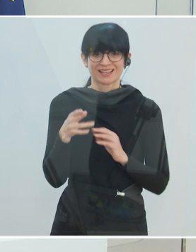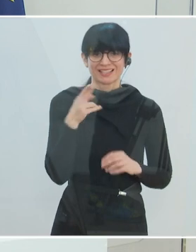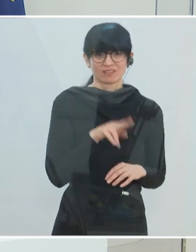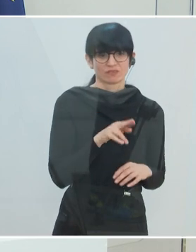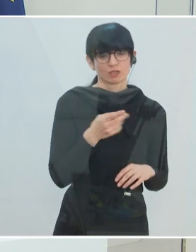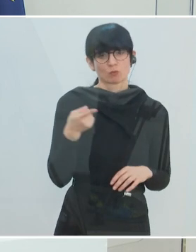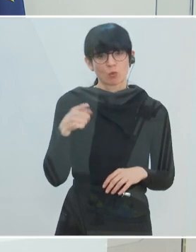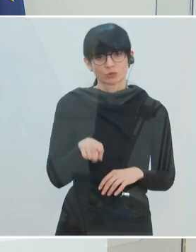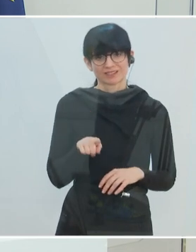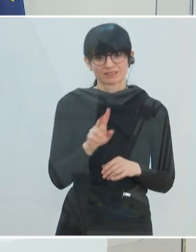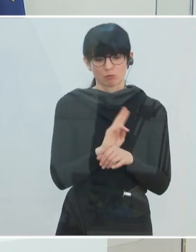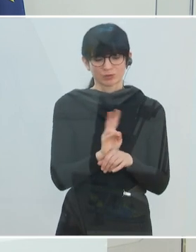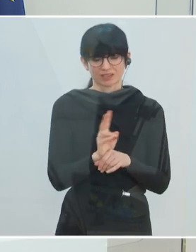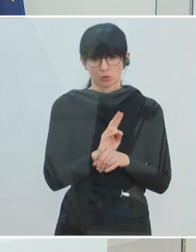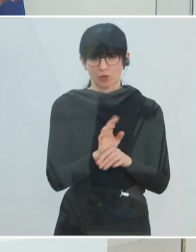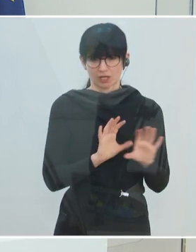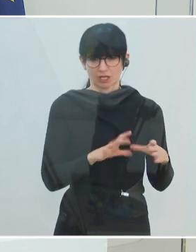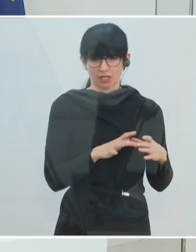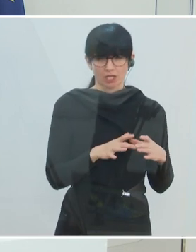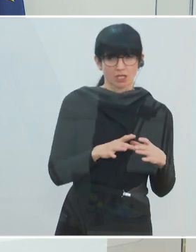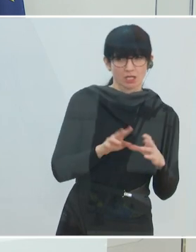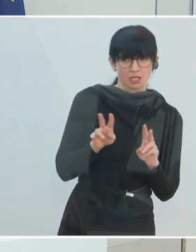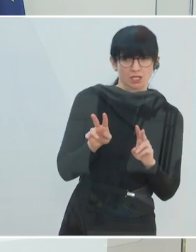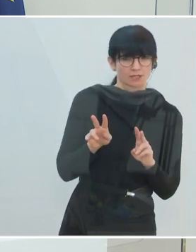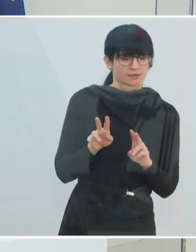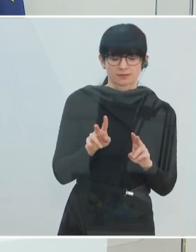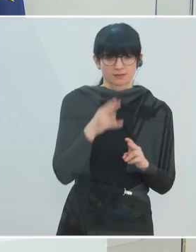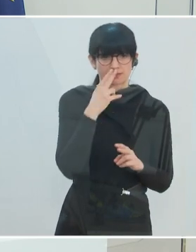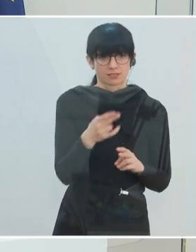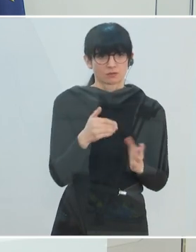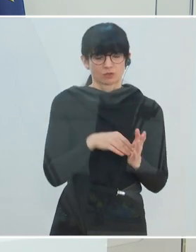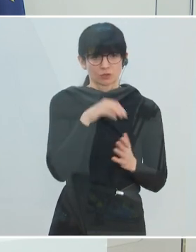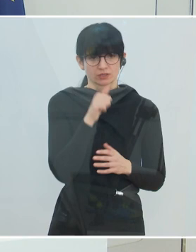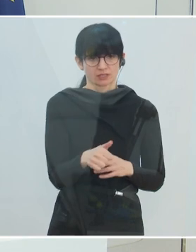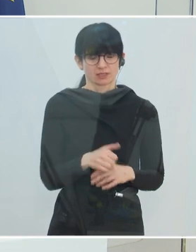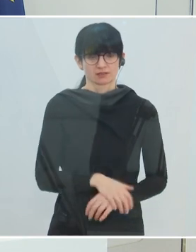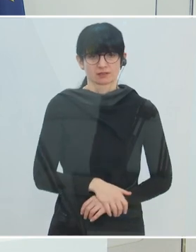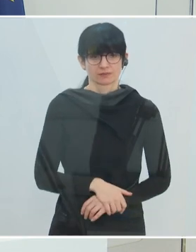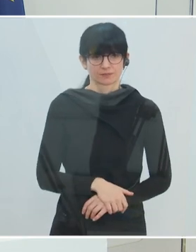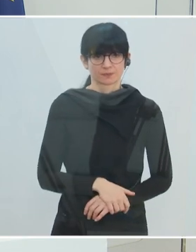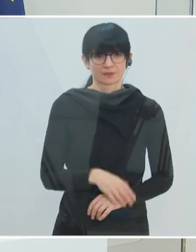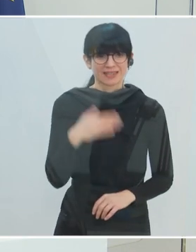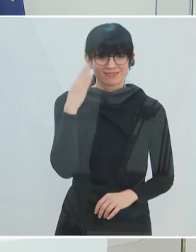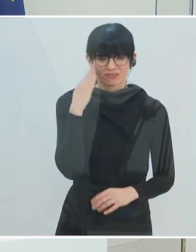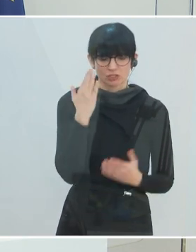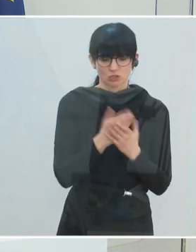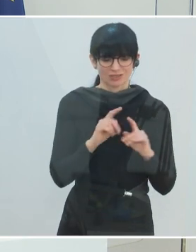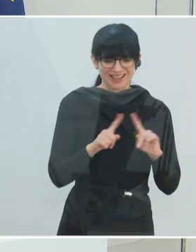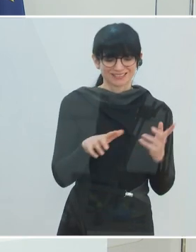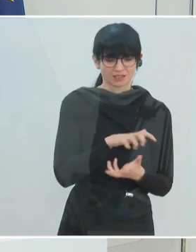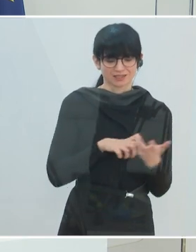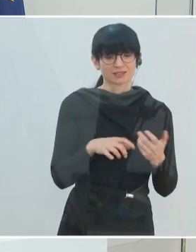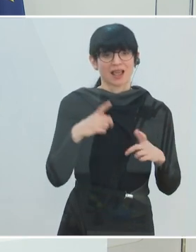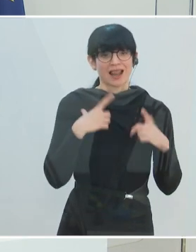monatliches Monitoring und da sehen wir noch keine Zuwachsraten. Das ist auch nicht verwunderlich. Wir wissen von anderen Krisen, dass das